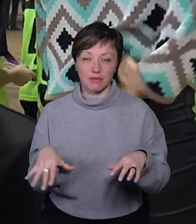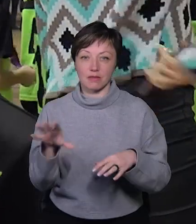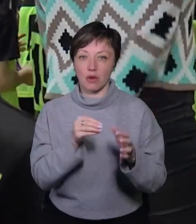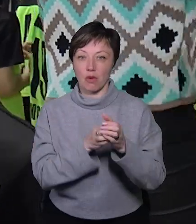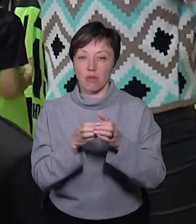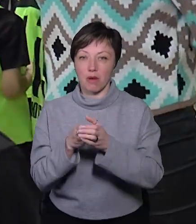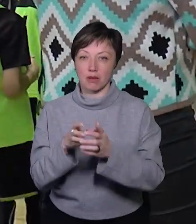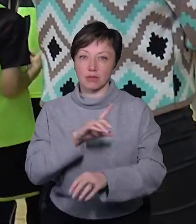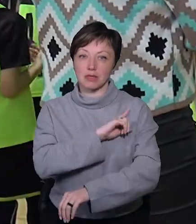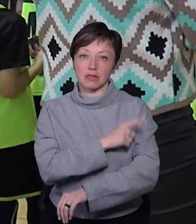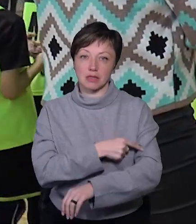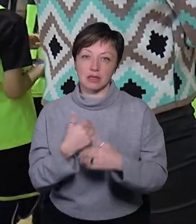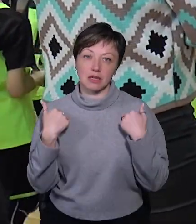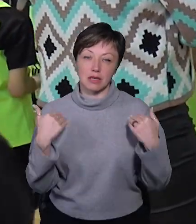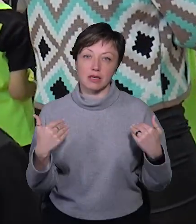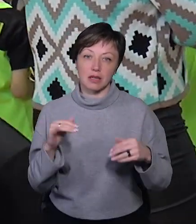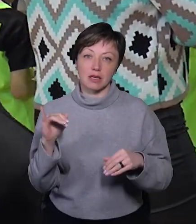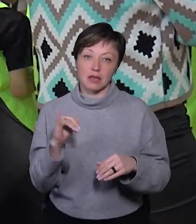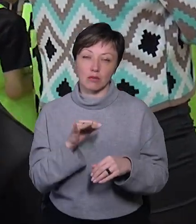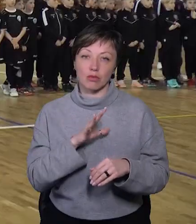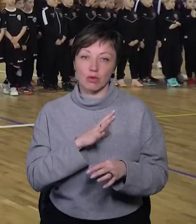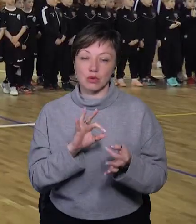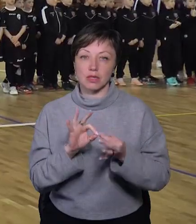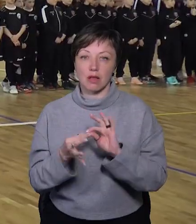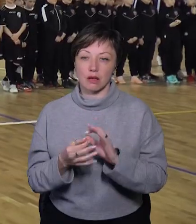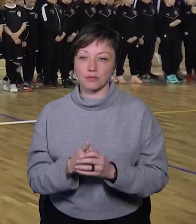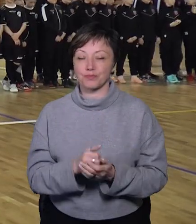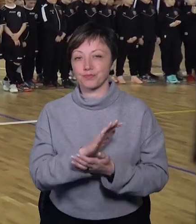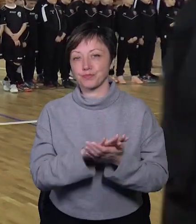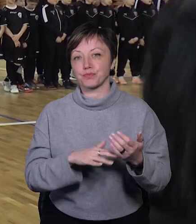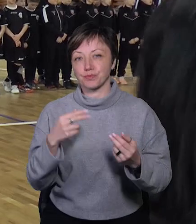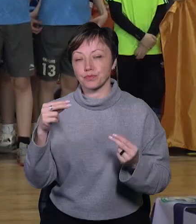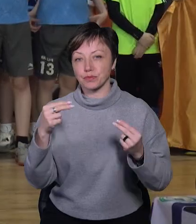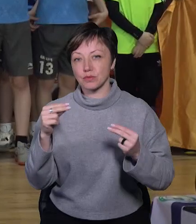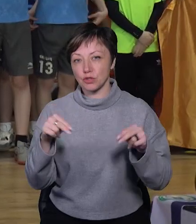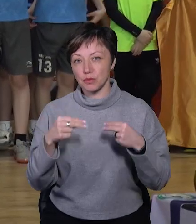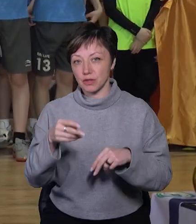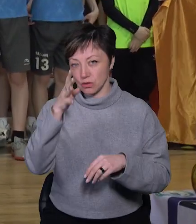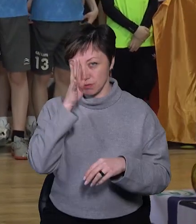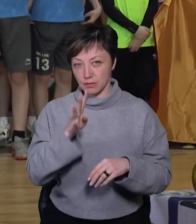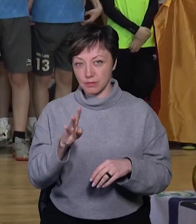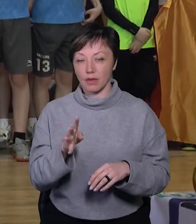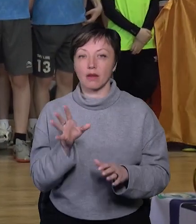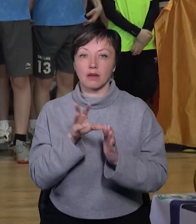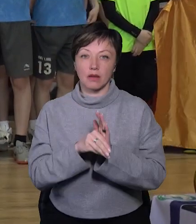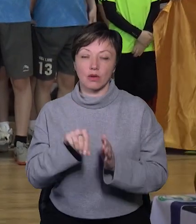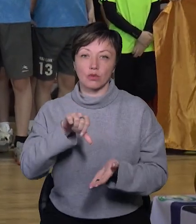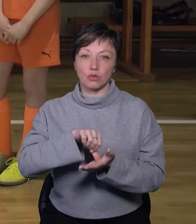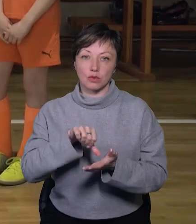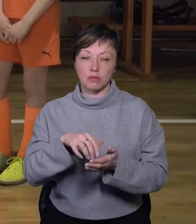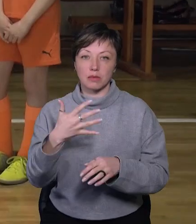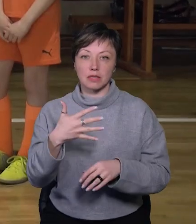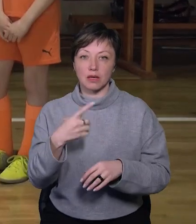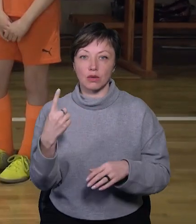команди були дуже сильні. Ну, і було складно. Тривав чемпіонат впродовж чотирьох місяців. У ньому взяла участь